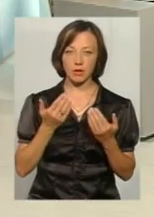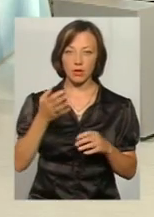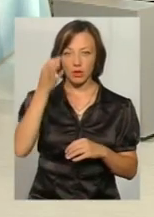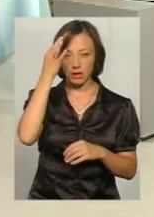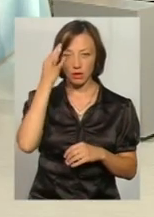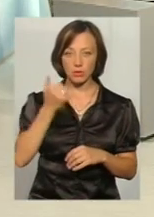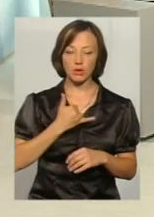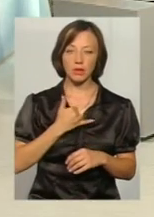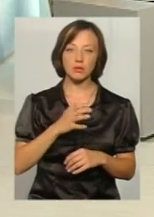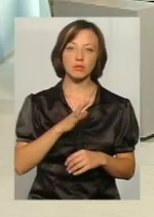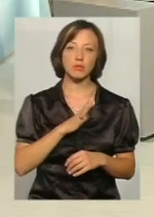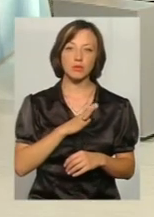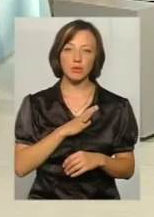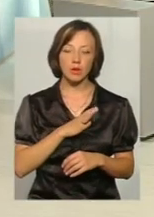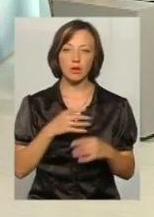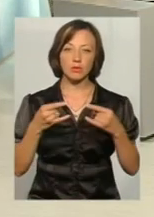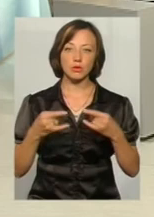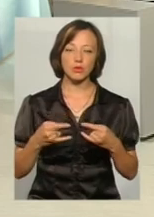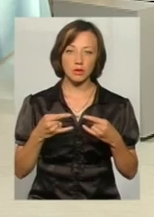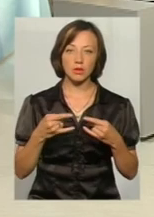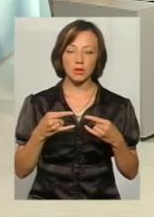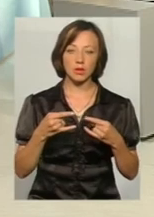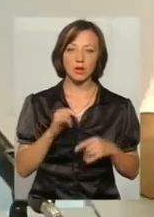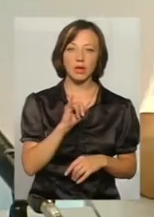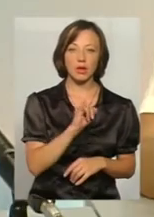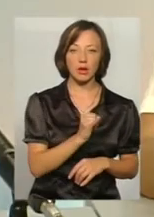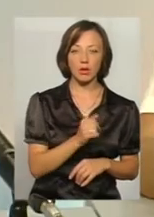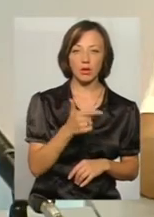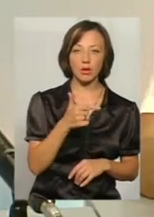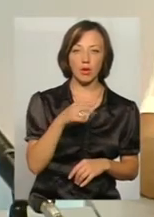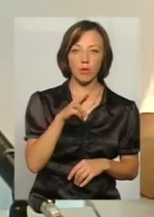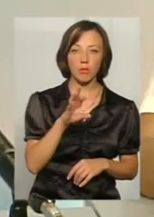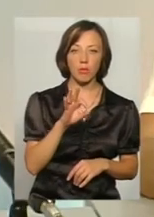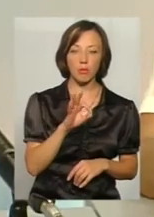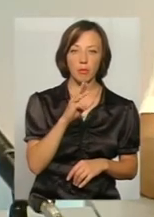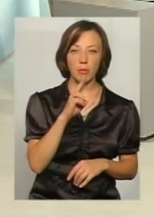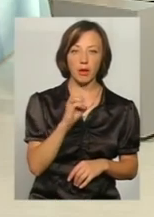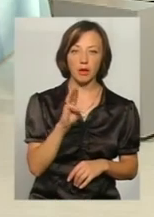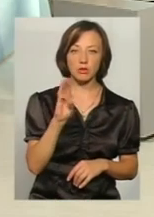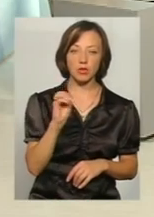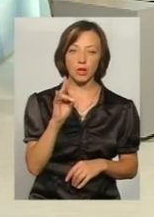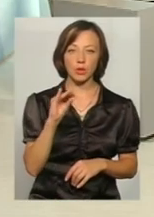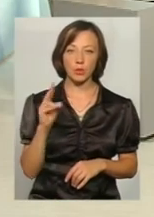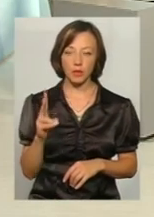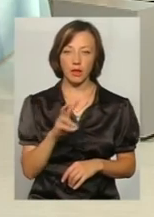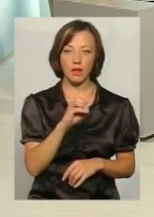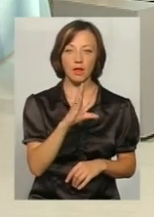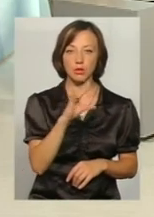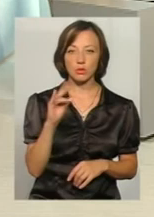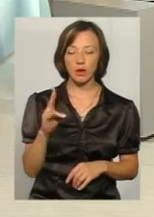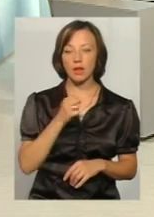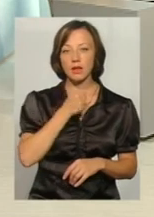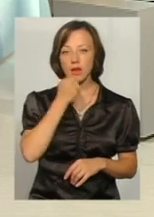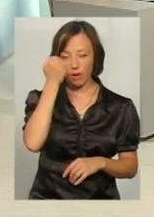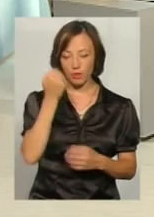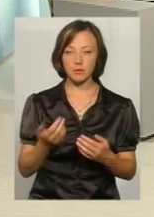нагадати, що у нас сьогодні у студії був пан Ігор Пещанюк та пані Світлана Лисюк. Дякуємо, що сьогодні завітали